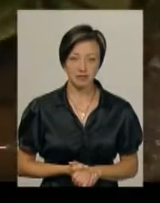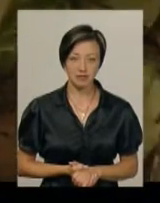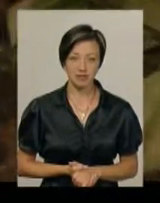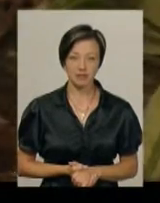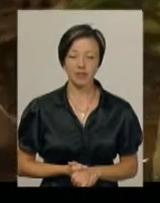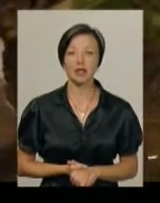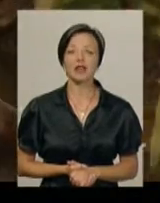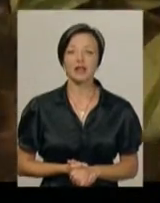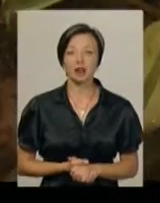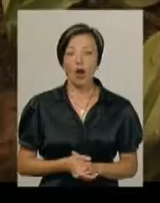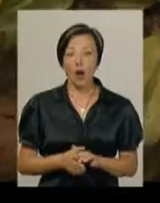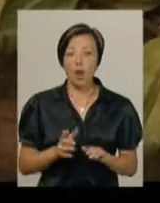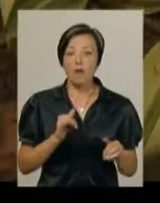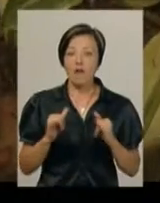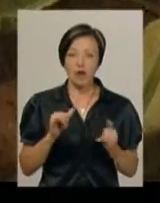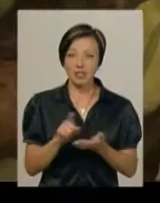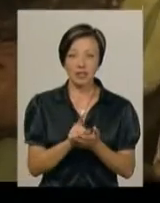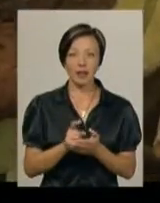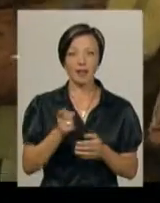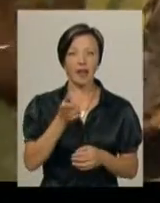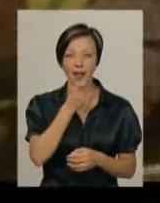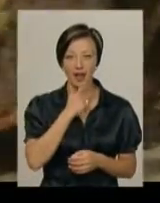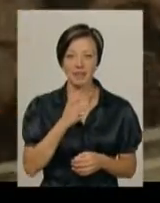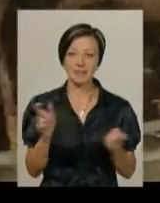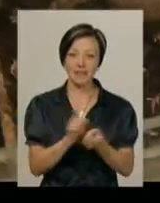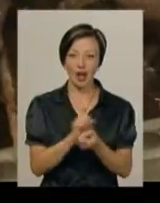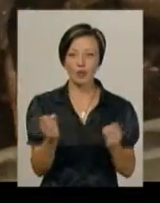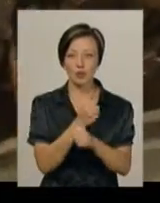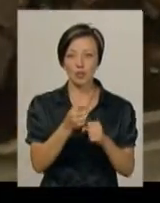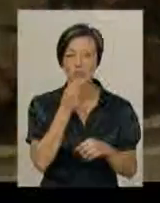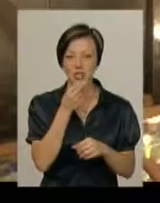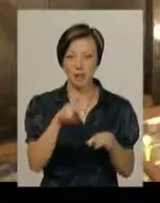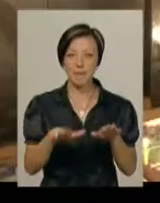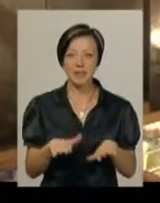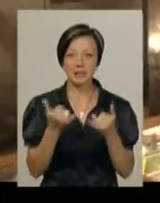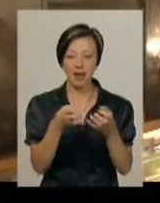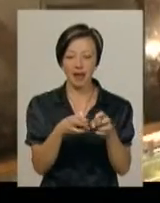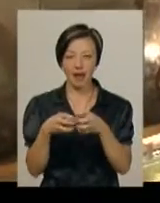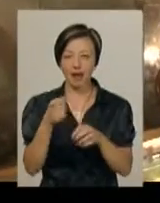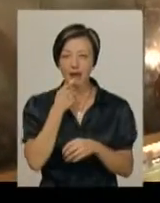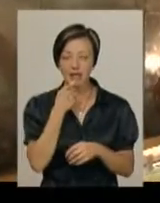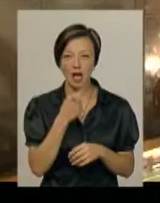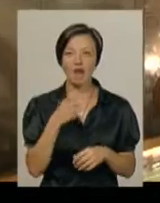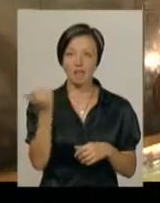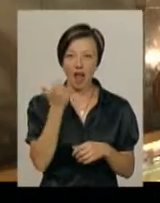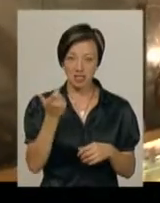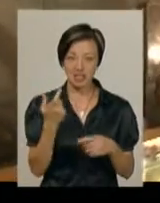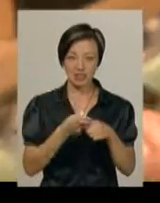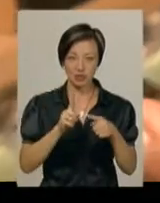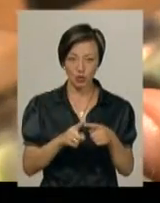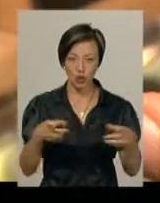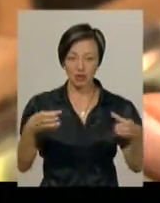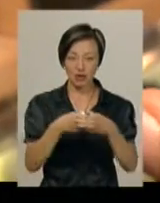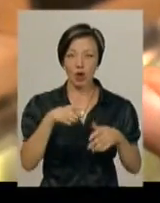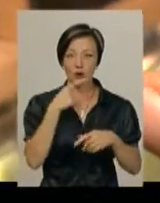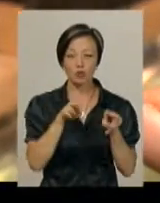Іщирки, каже Руслан, поводяться не завжди як леді. Сваряться, б'ються за їжу та місце для кладки яїць. Власник тераріуму, каже, спостерігати за